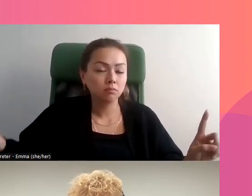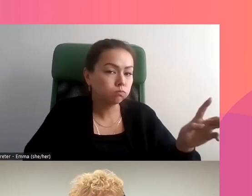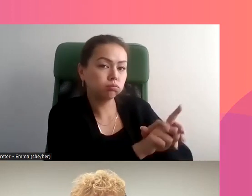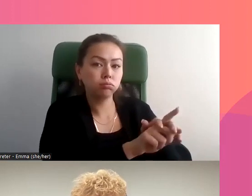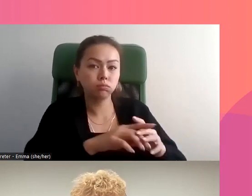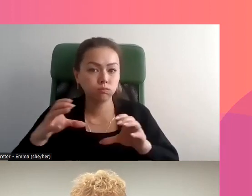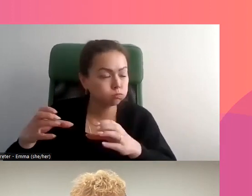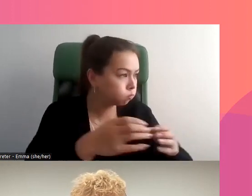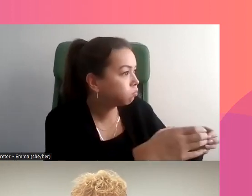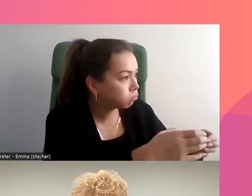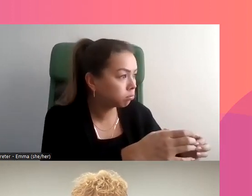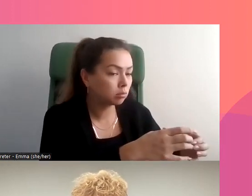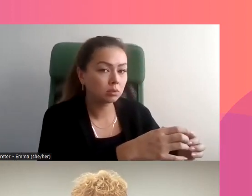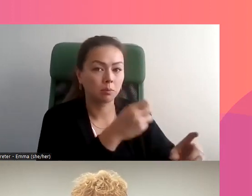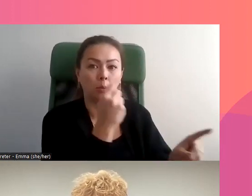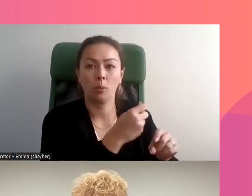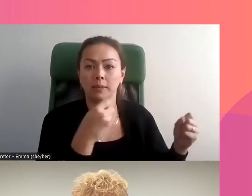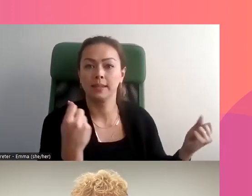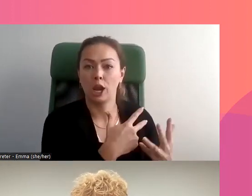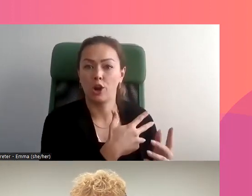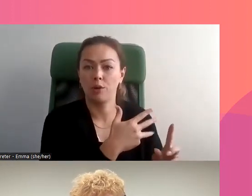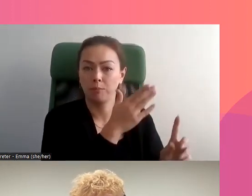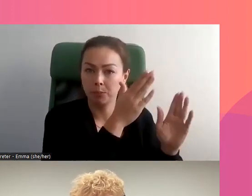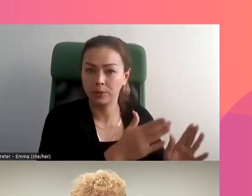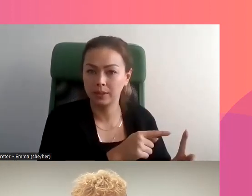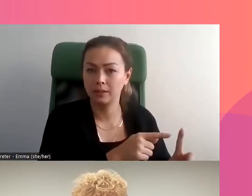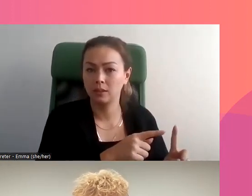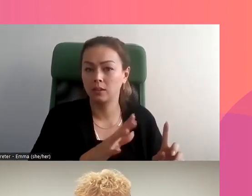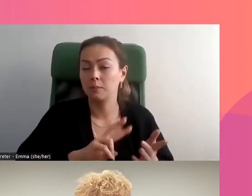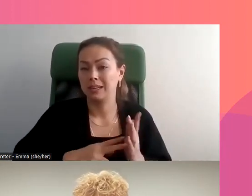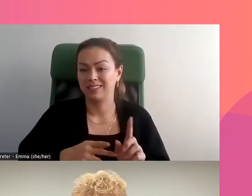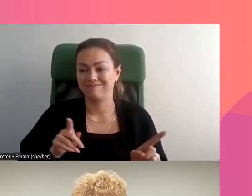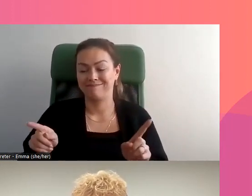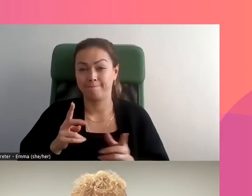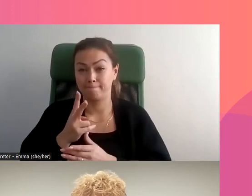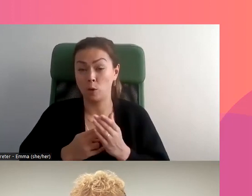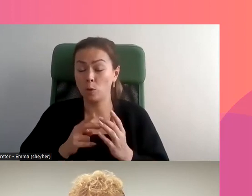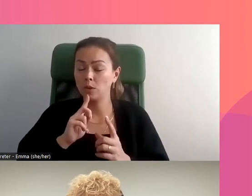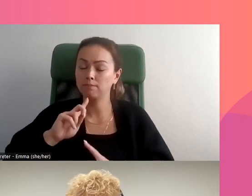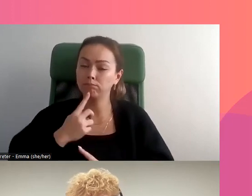maison et vous allez leur faire peur. Donc, l'intention est d'effrayer une personne.